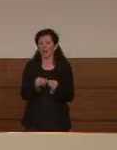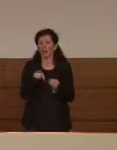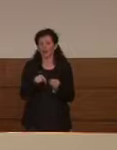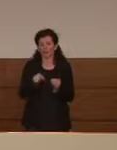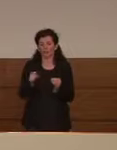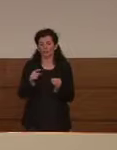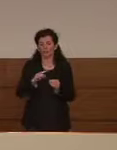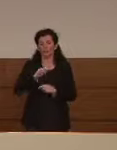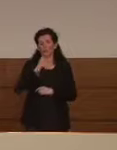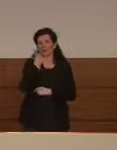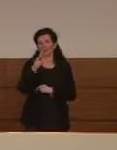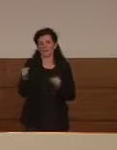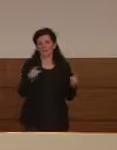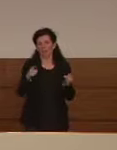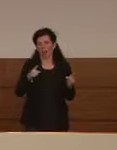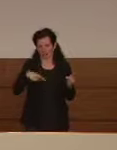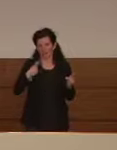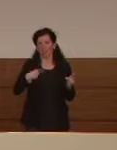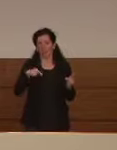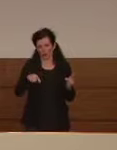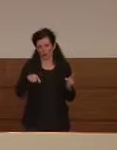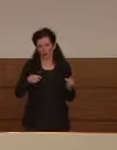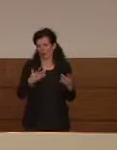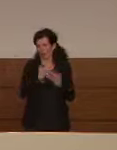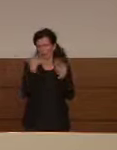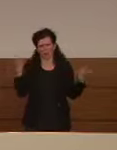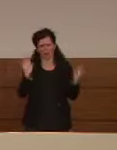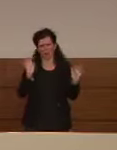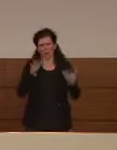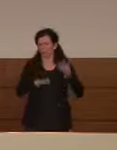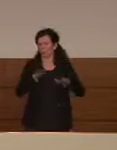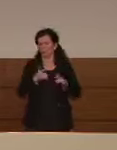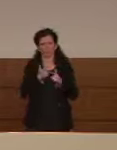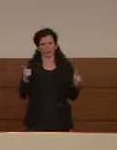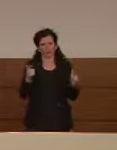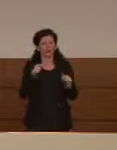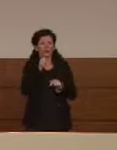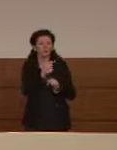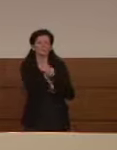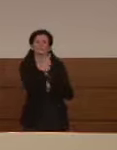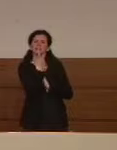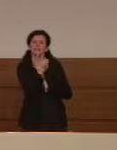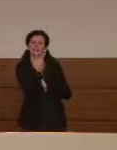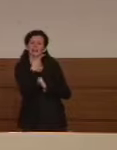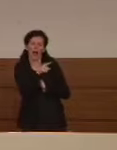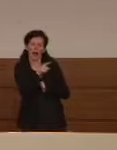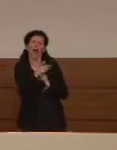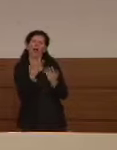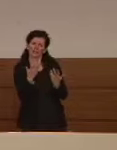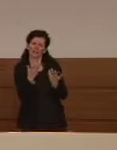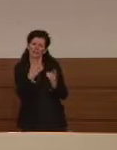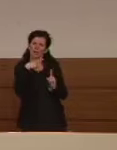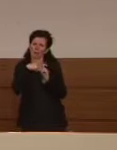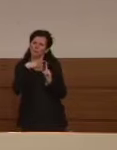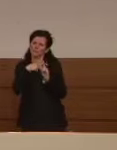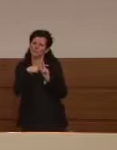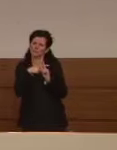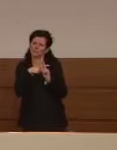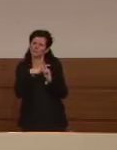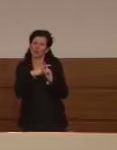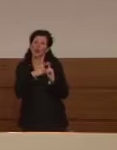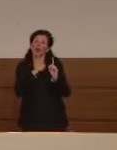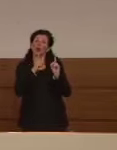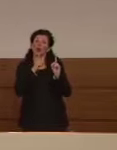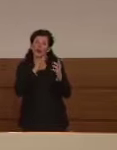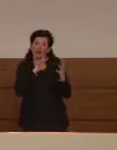1, Non c'è dubbio. Sono segnali positivi che però devono essere consolidati